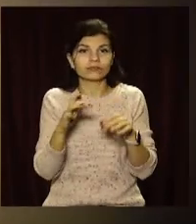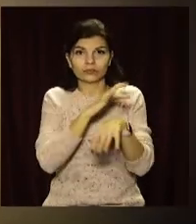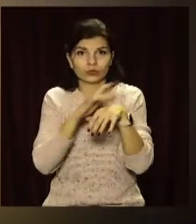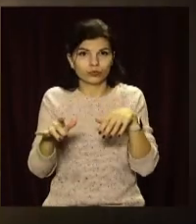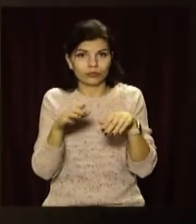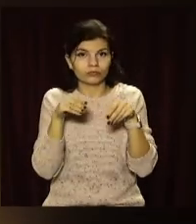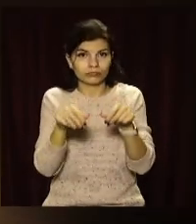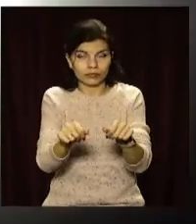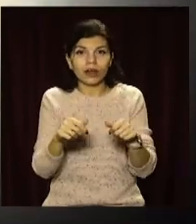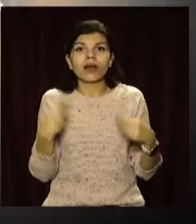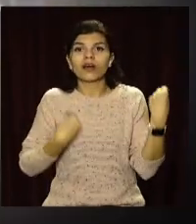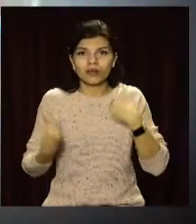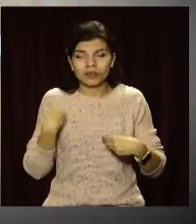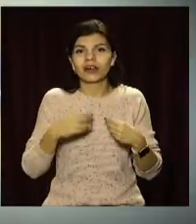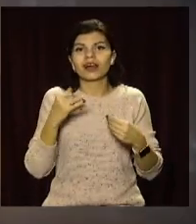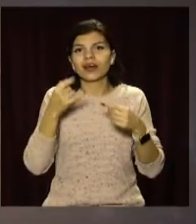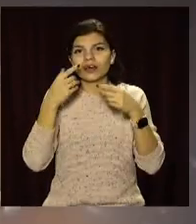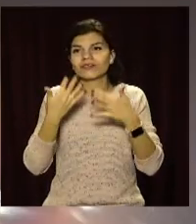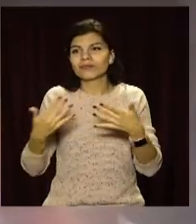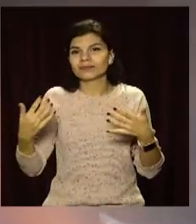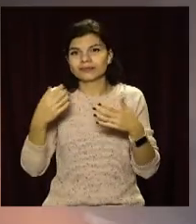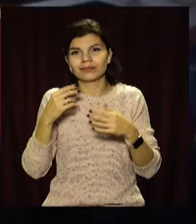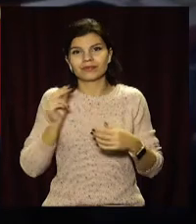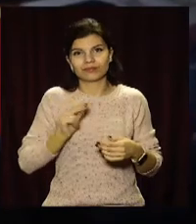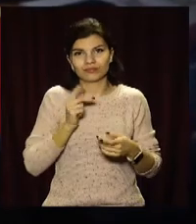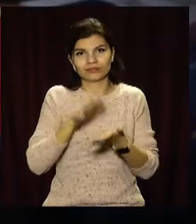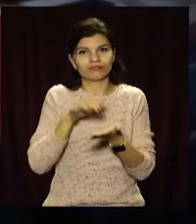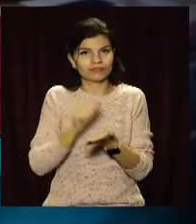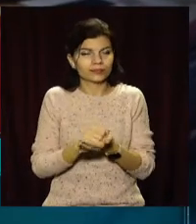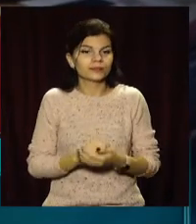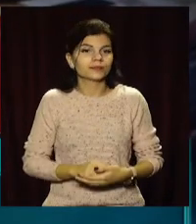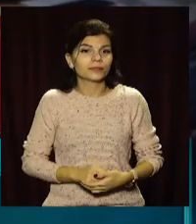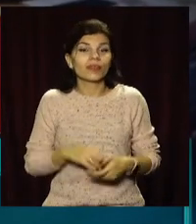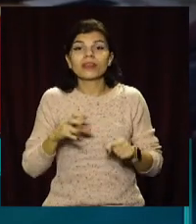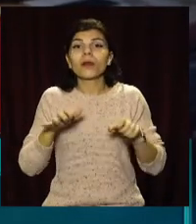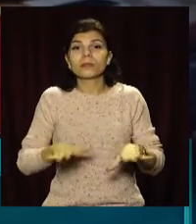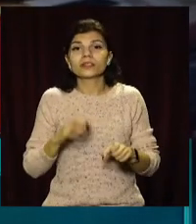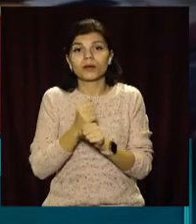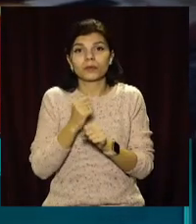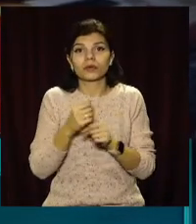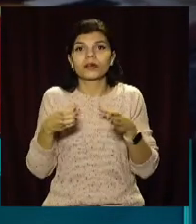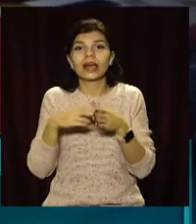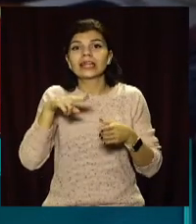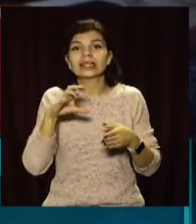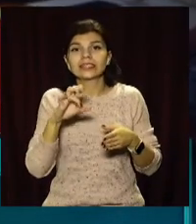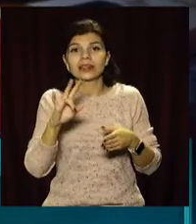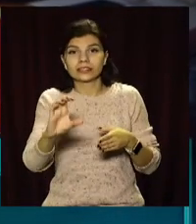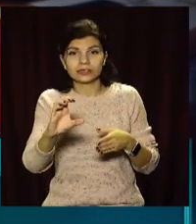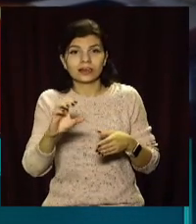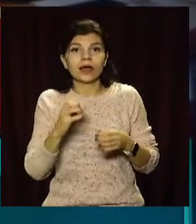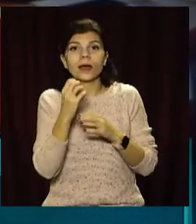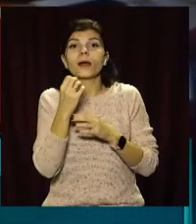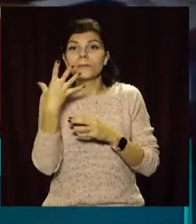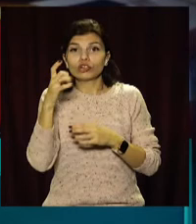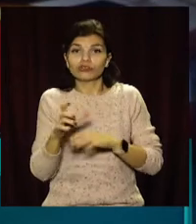полум'я постраждали речі та побутова техніка. На місці працювали підрозділи ДСНС, виведено 15